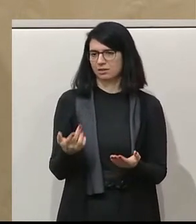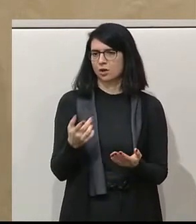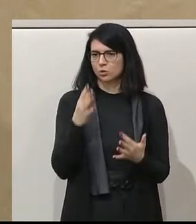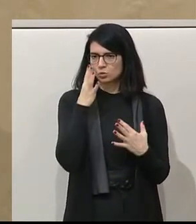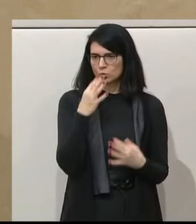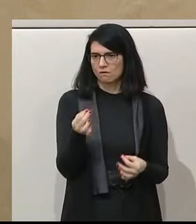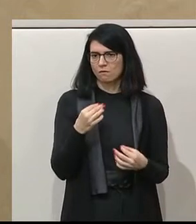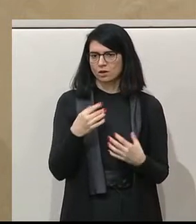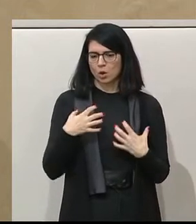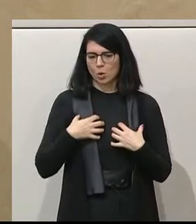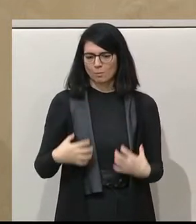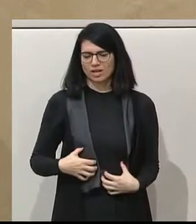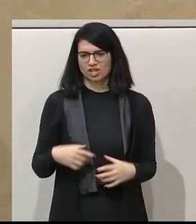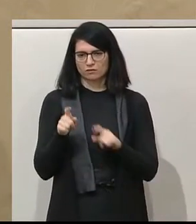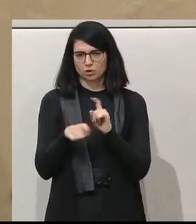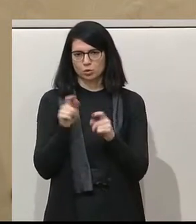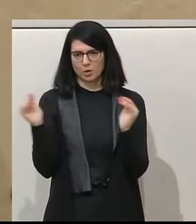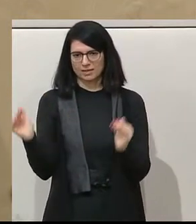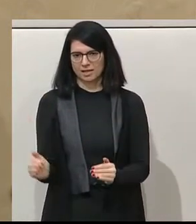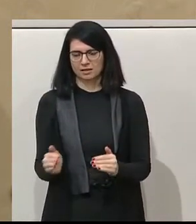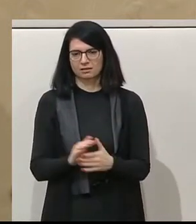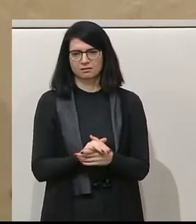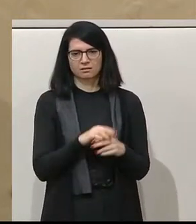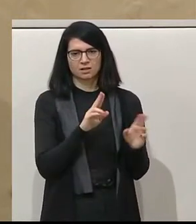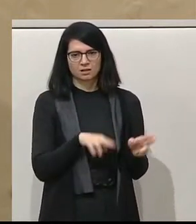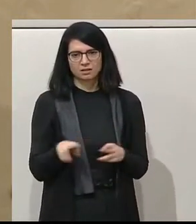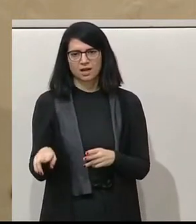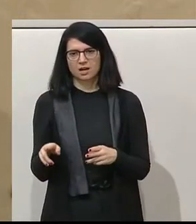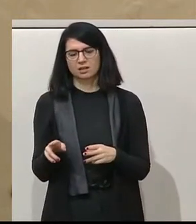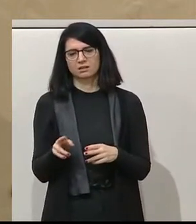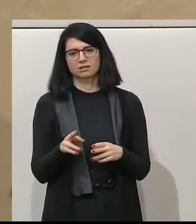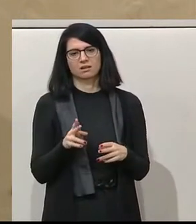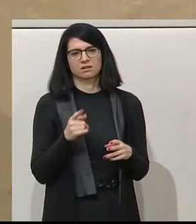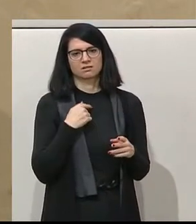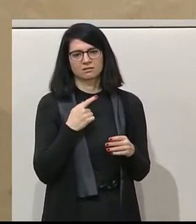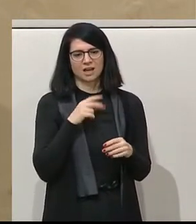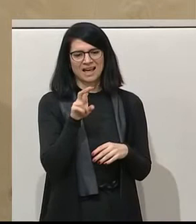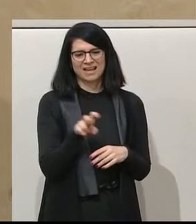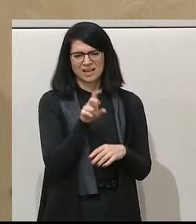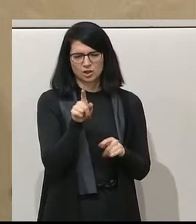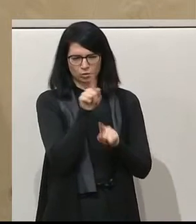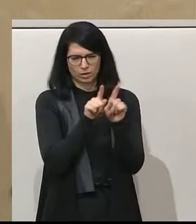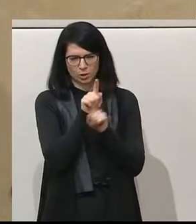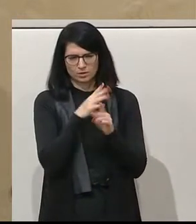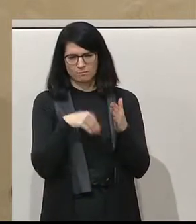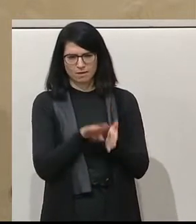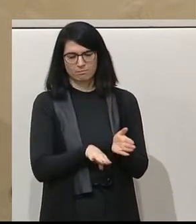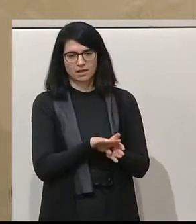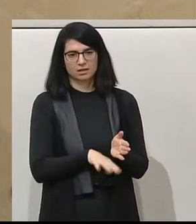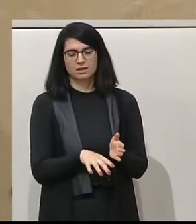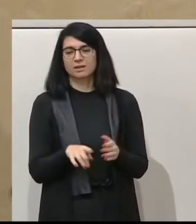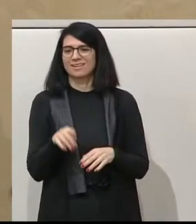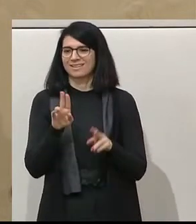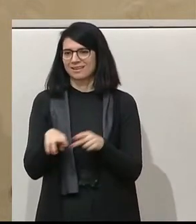sofort die Körperschaftssteuer gesenkt wird? Ist es gerecht, dass Aktienspekulationen billiger werden? Ist es gerecht,